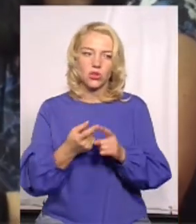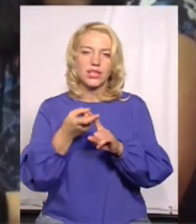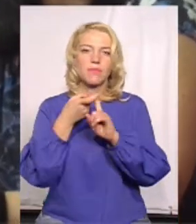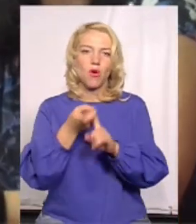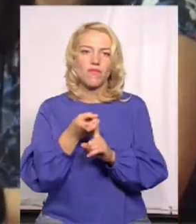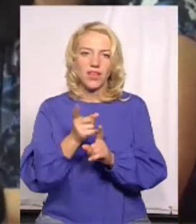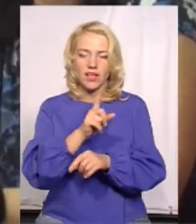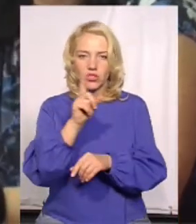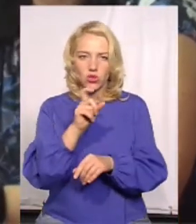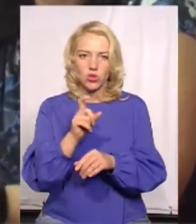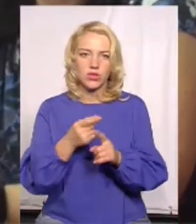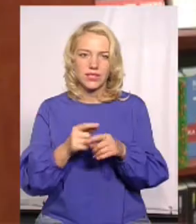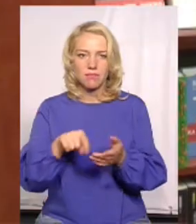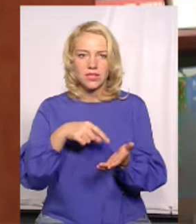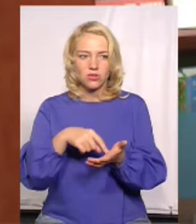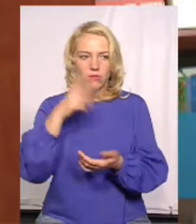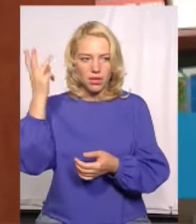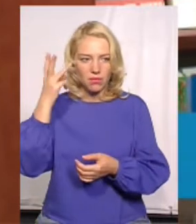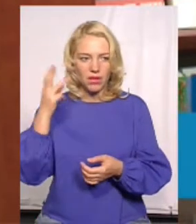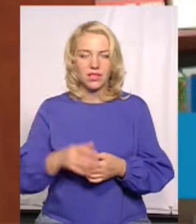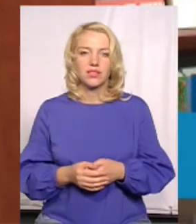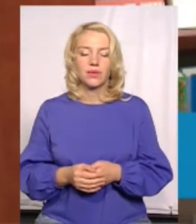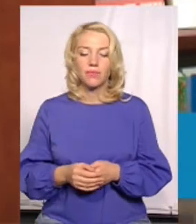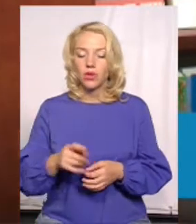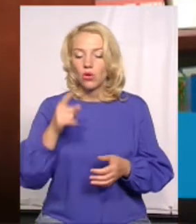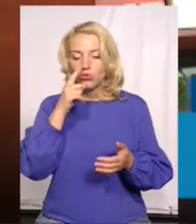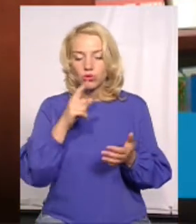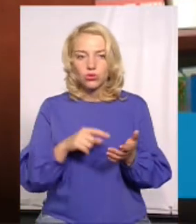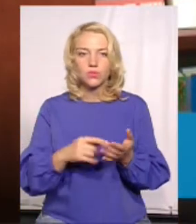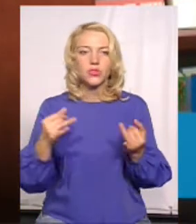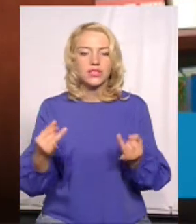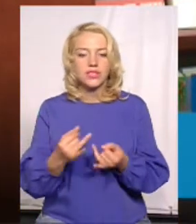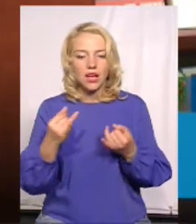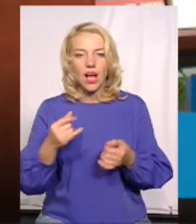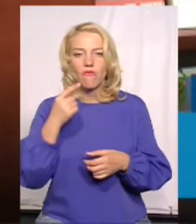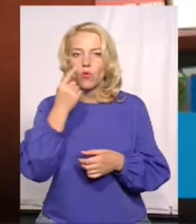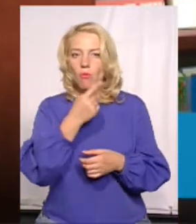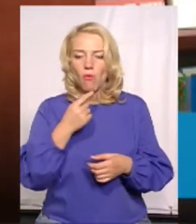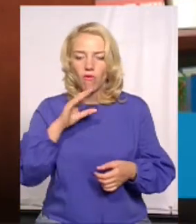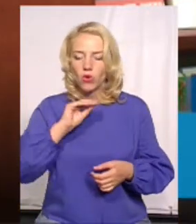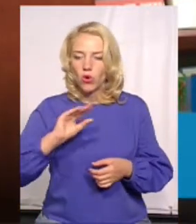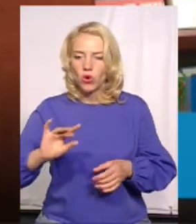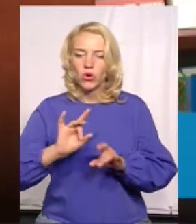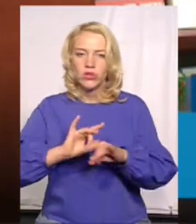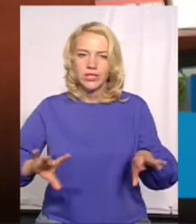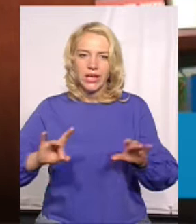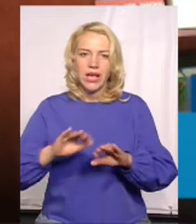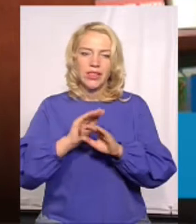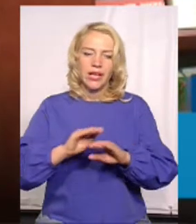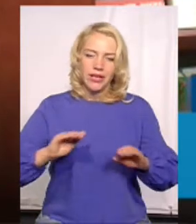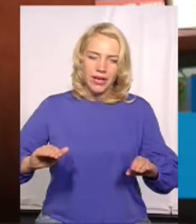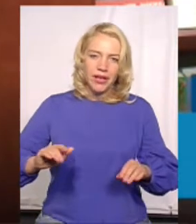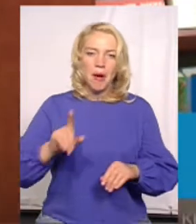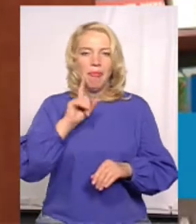«Таємниця Хмельвіля» Ольга Саліпа. Доступно, доступною цікавою, легкою мовою розказати дітям, підліткам і туристам,